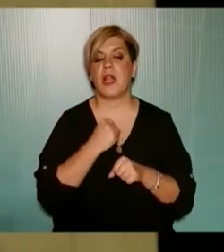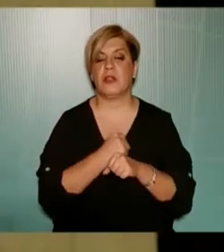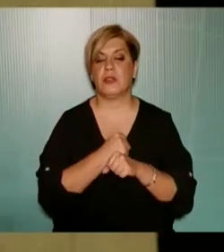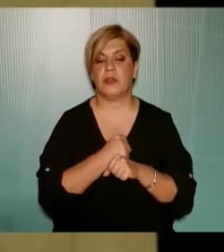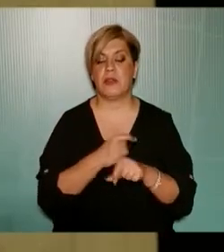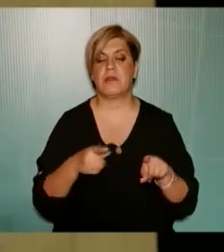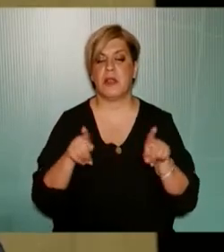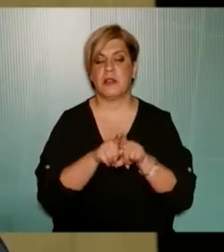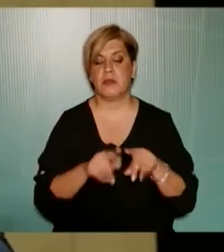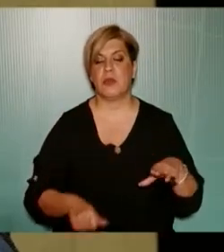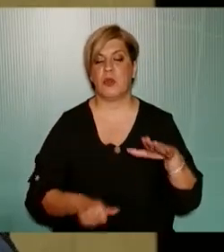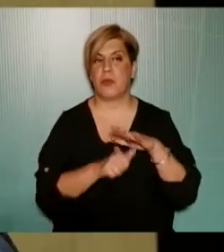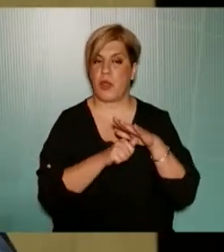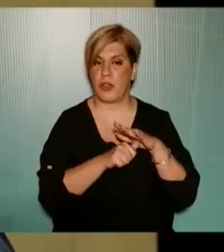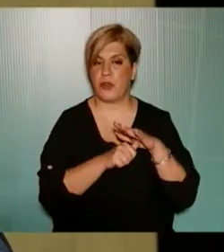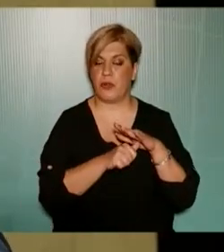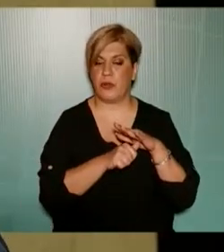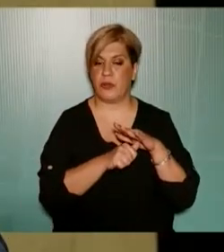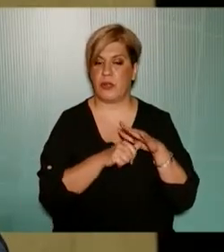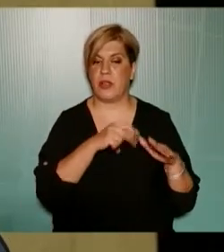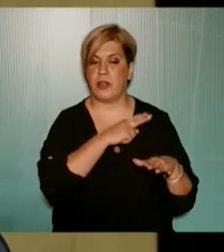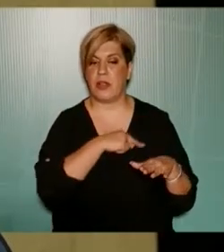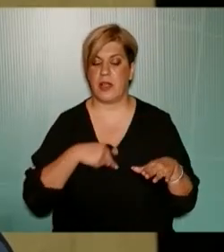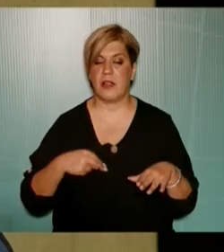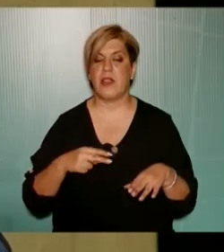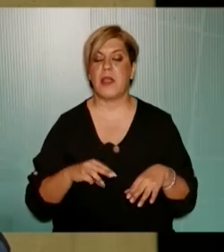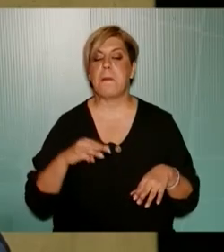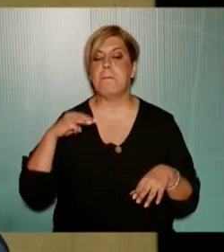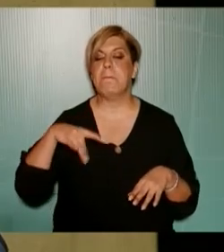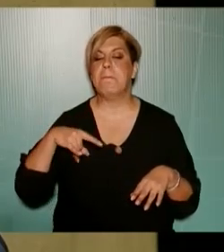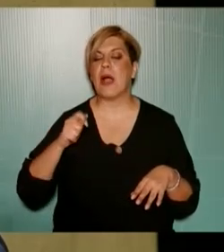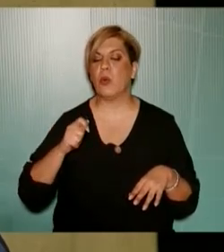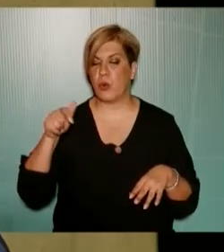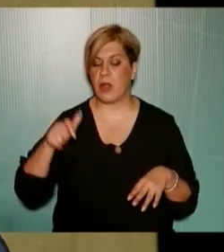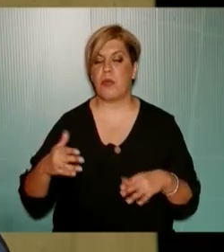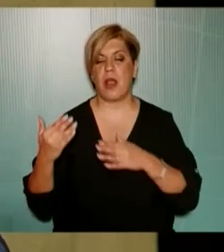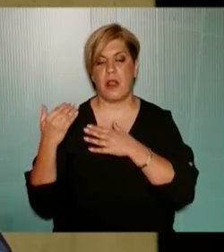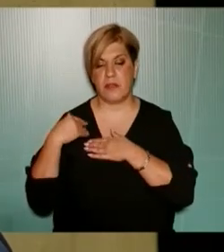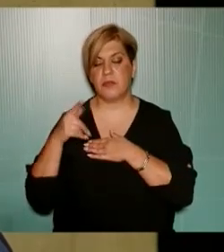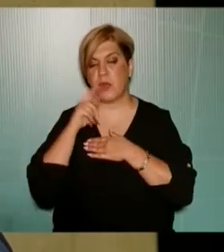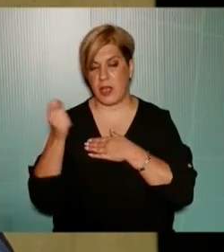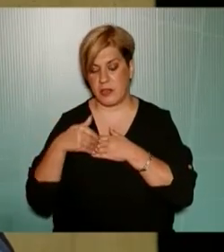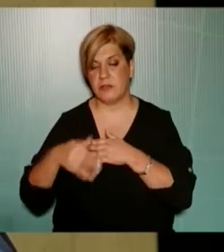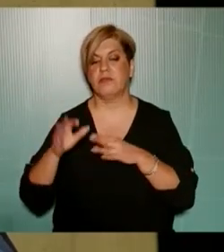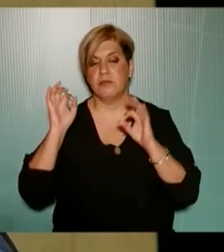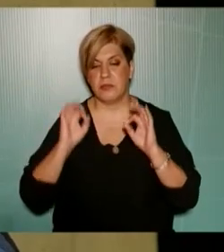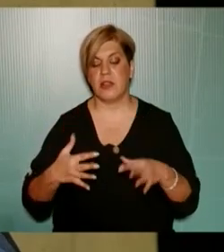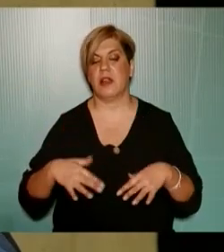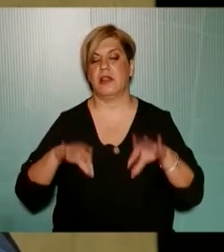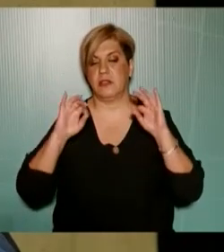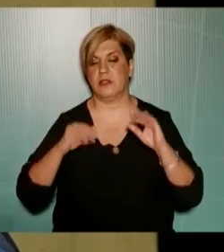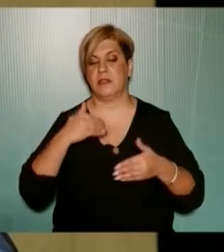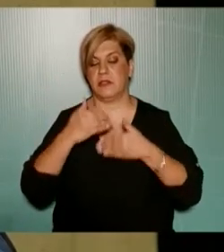μαζί με τον πρόεδρο τον καθηγητή Μπακούρα ο οποίος με το που ανέλαβε έκανε αυτή την κίνηση προκειμένου να αρχίσει